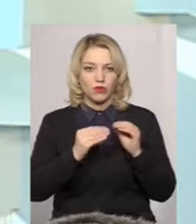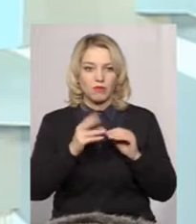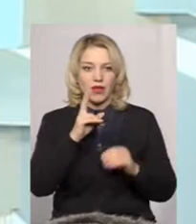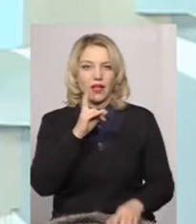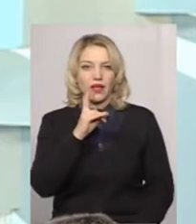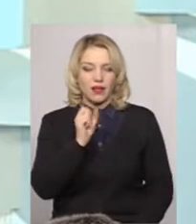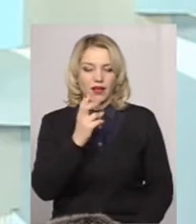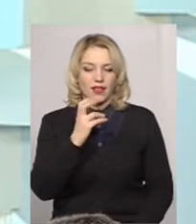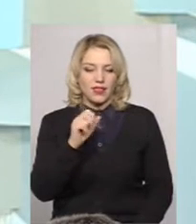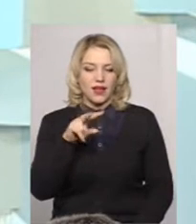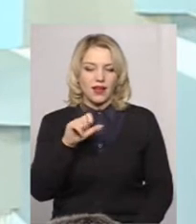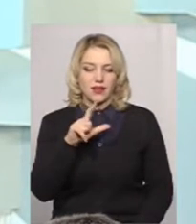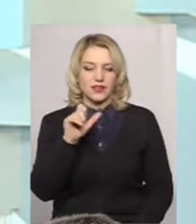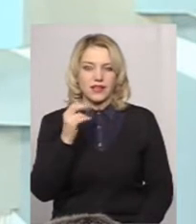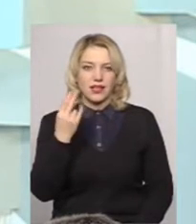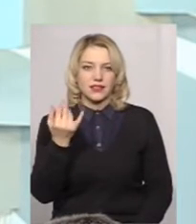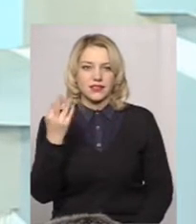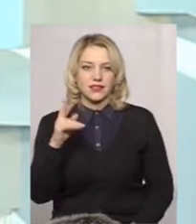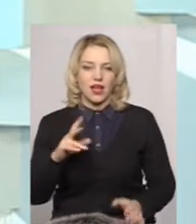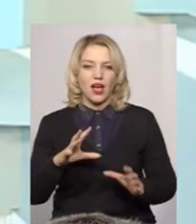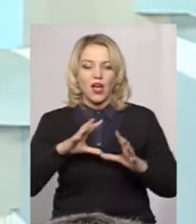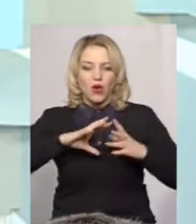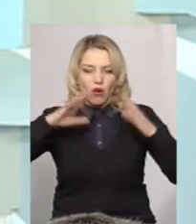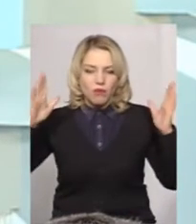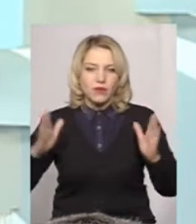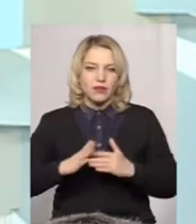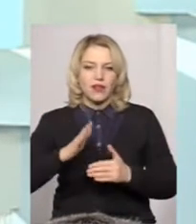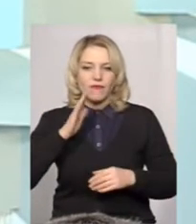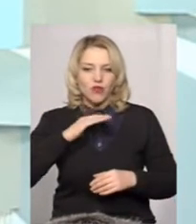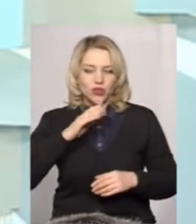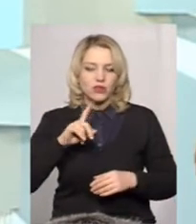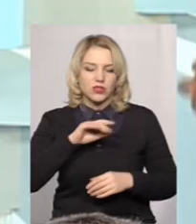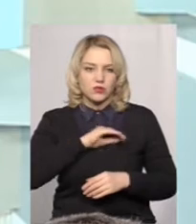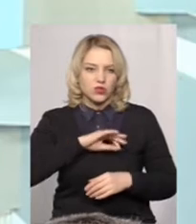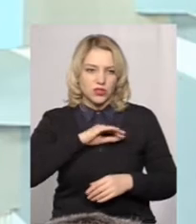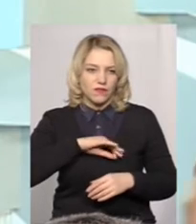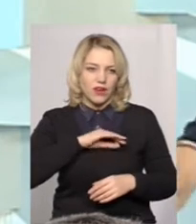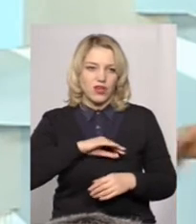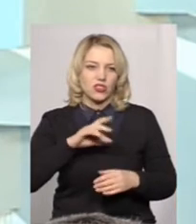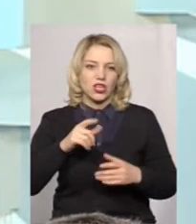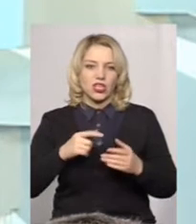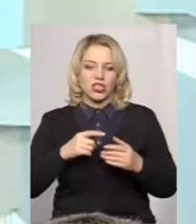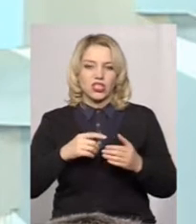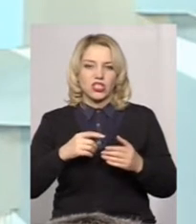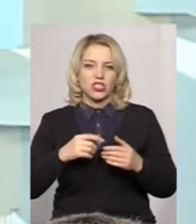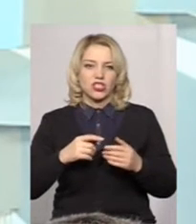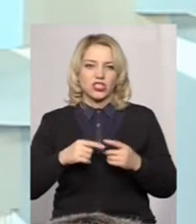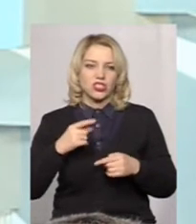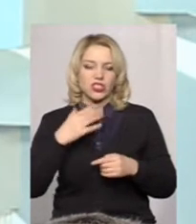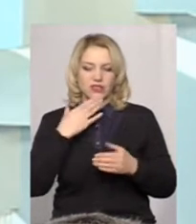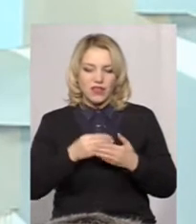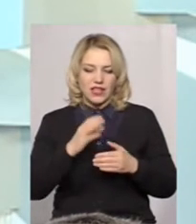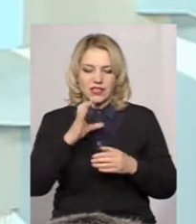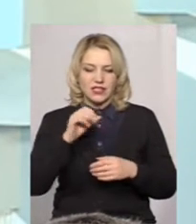каналізація. Тому що об'єм води, який починає споживати домогосподарство через власні септики, він